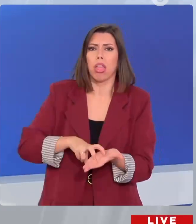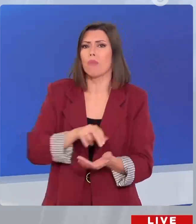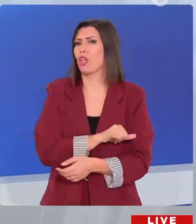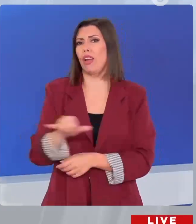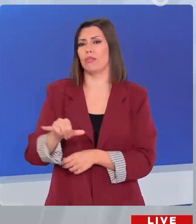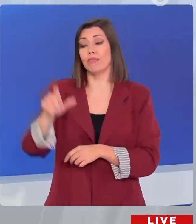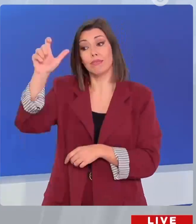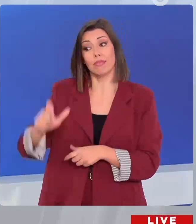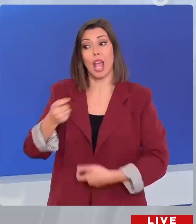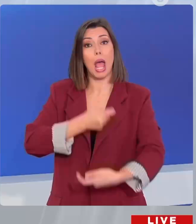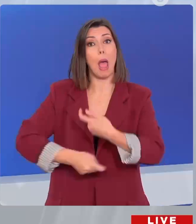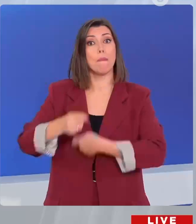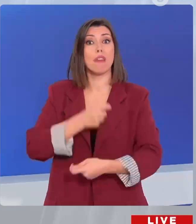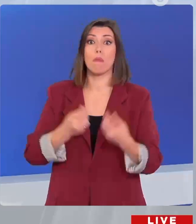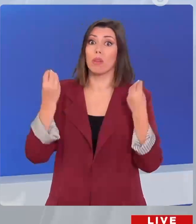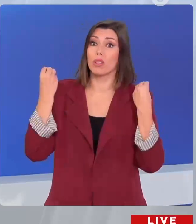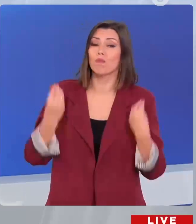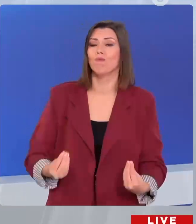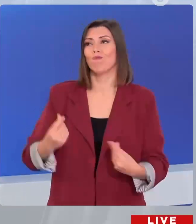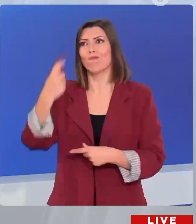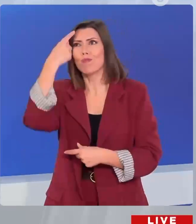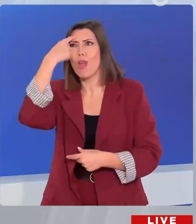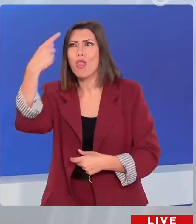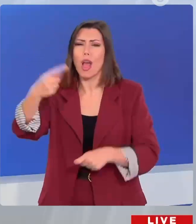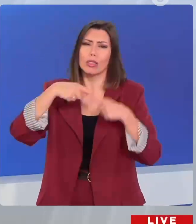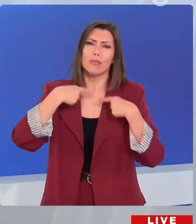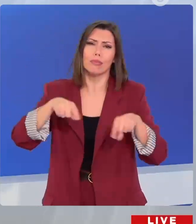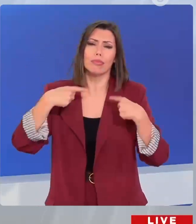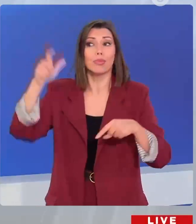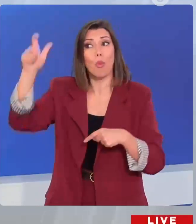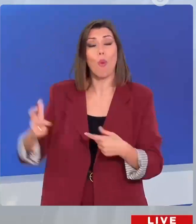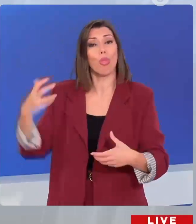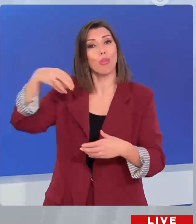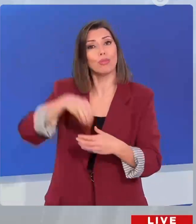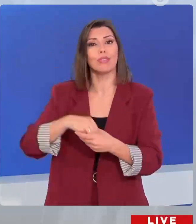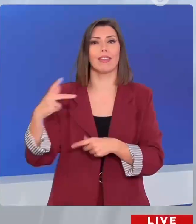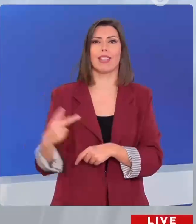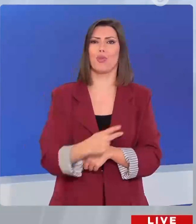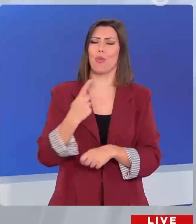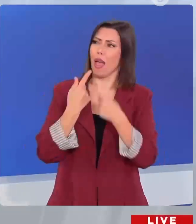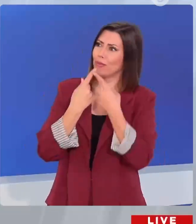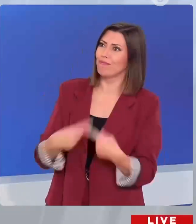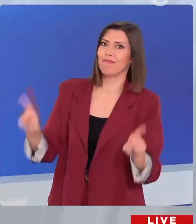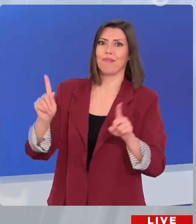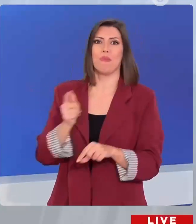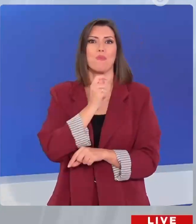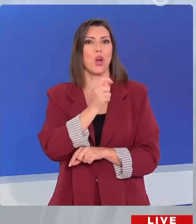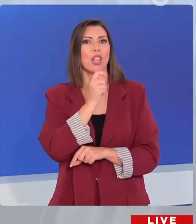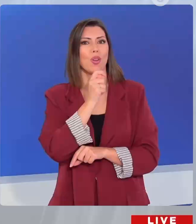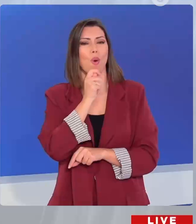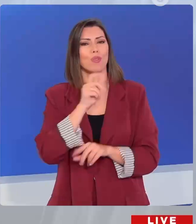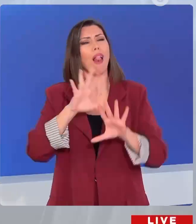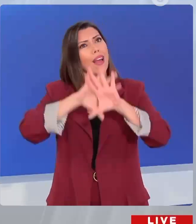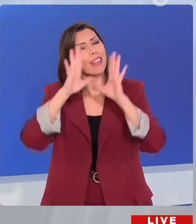επιχειρηματίας, χαρισματικός συνολόγος, οραματιστής, μέλος της κοινωνίας των πολιτών, ερετικός πολιτικός. Μα πάνω απ' όλα διαφορετικός.